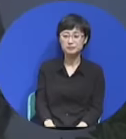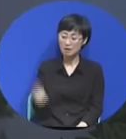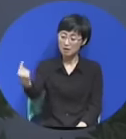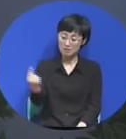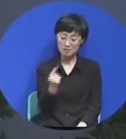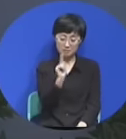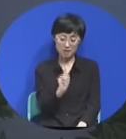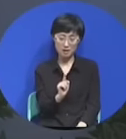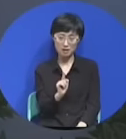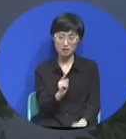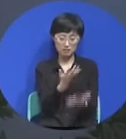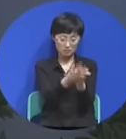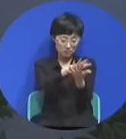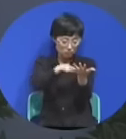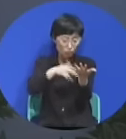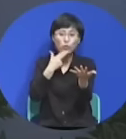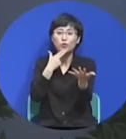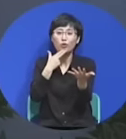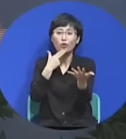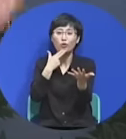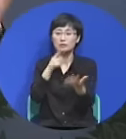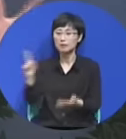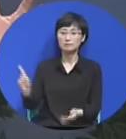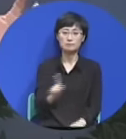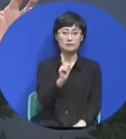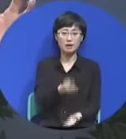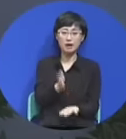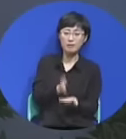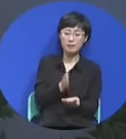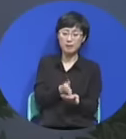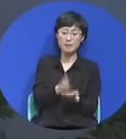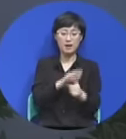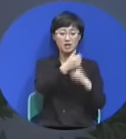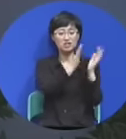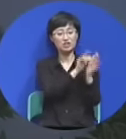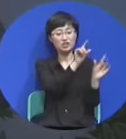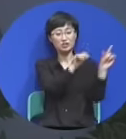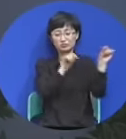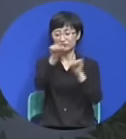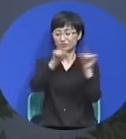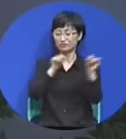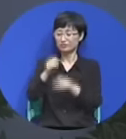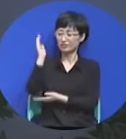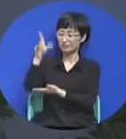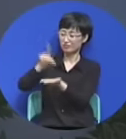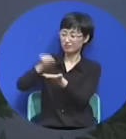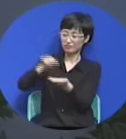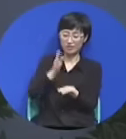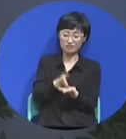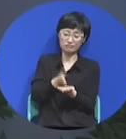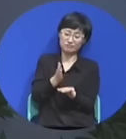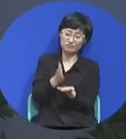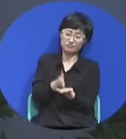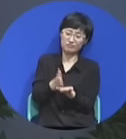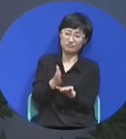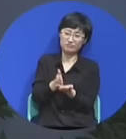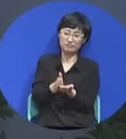나와서 원고도 없이 성경 구절이나 많은 문서를 인용하면서 세 시간 반을 얘기했어요.